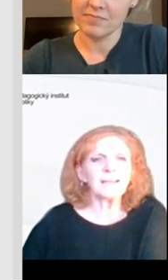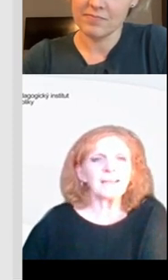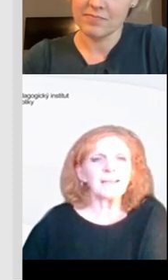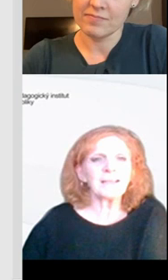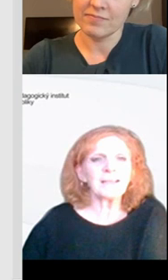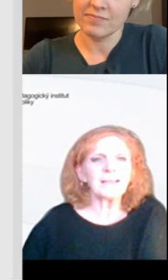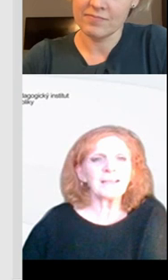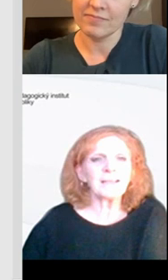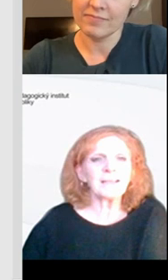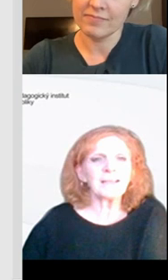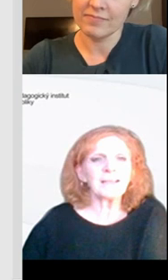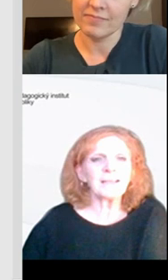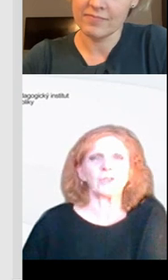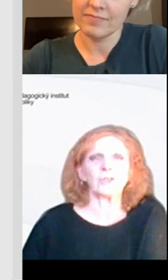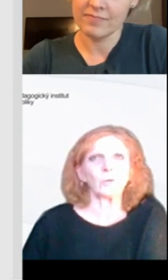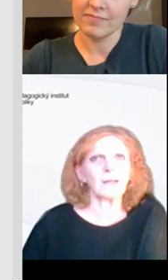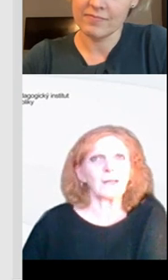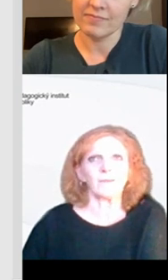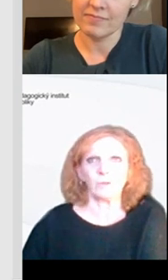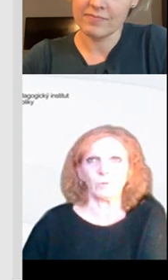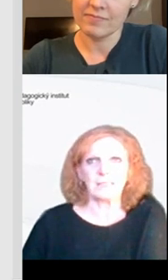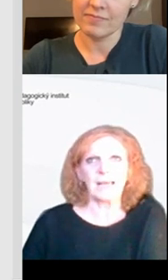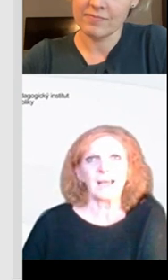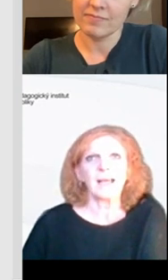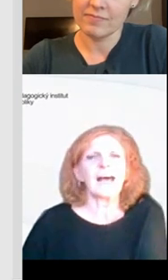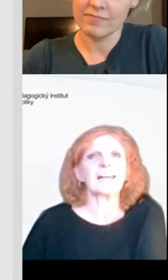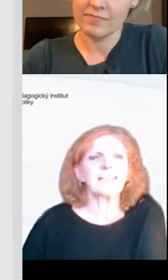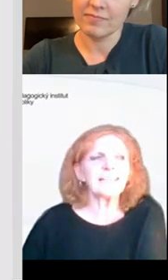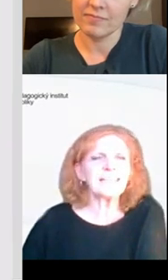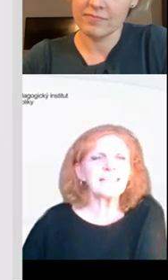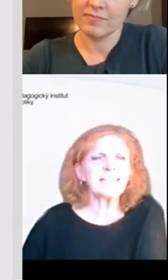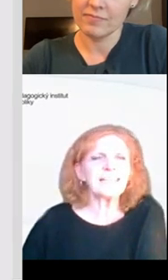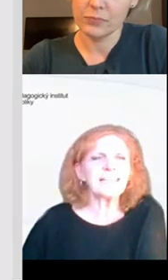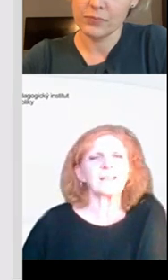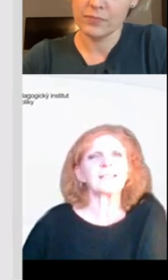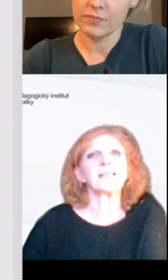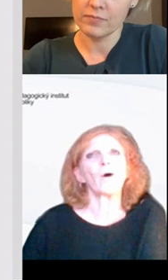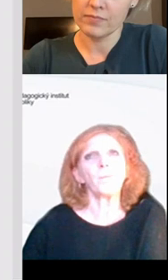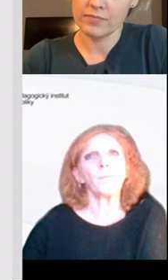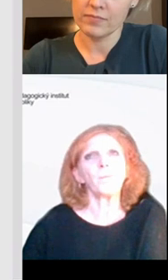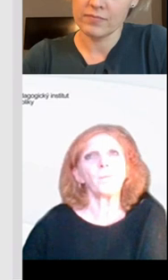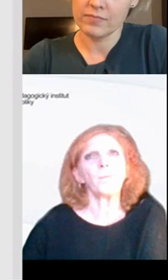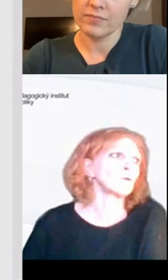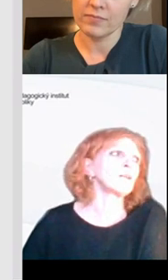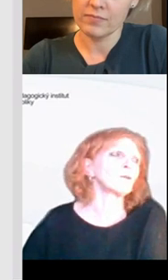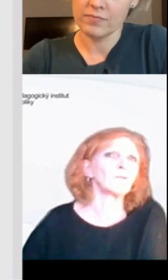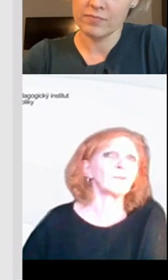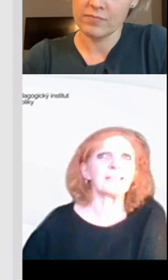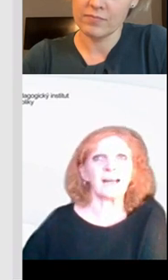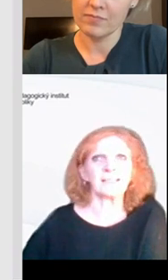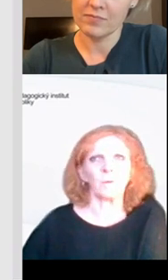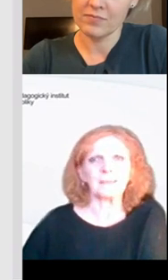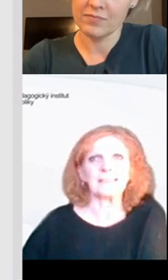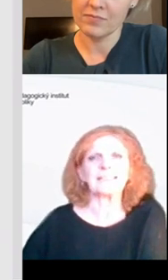Tady máte vymodelovaných deset běžných situací ve výuce a některé z těch situací opravdu směřují k